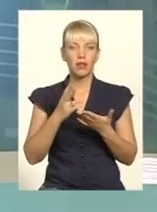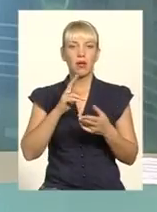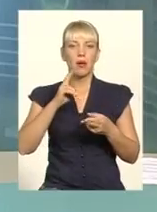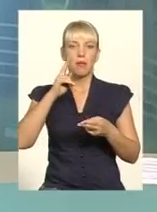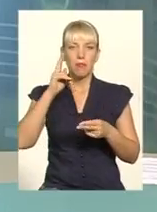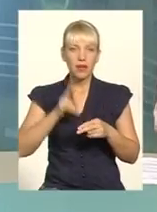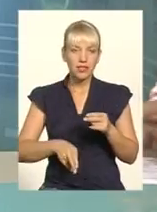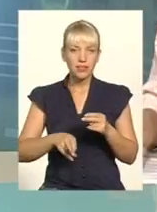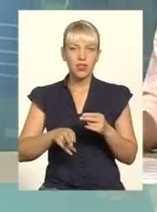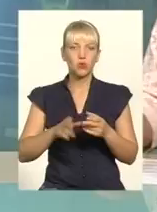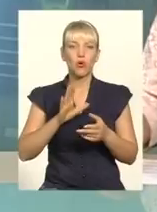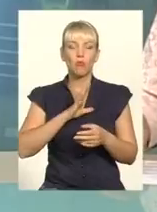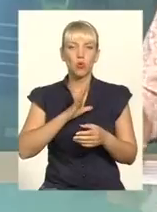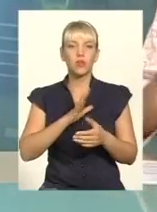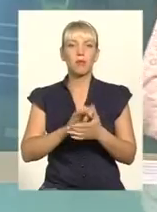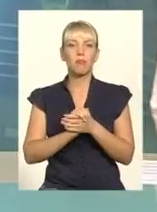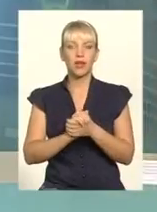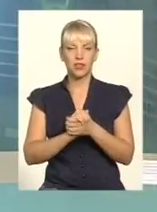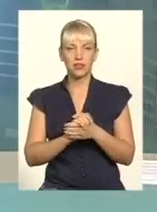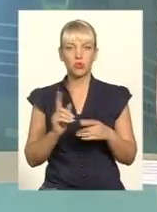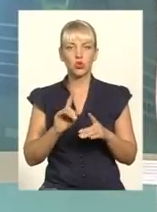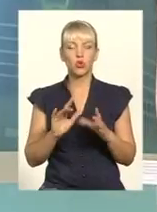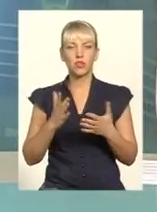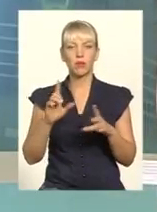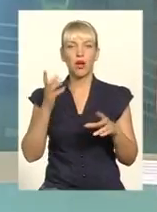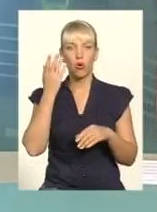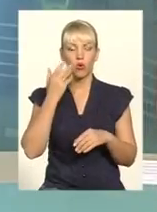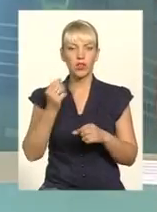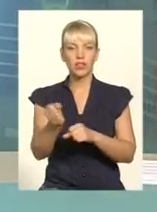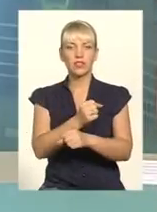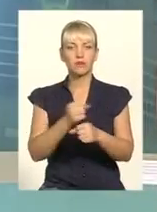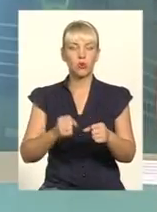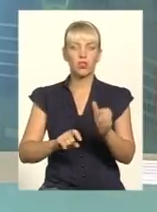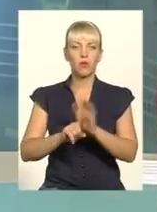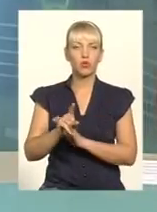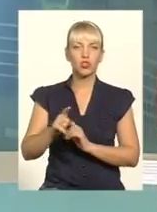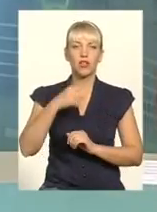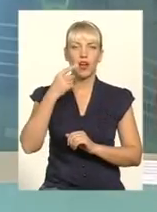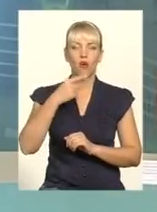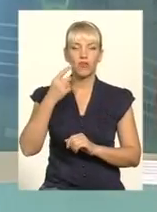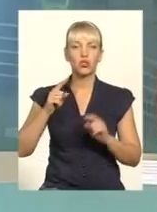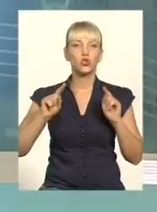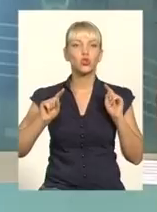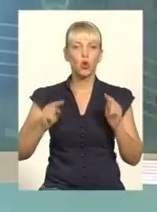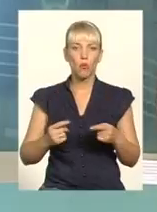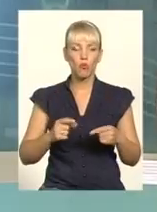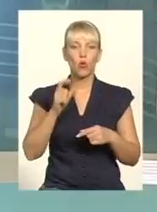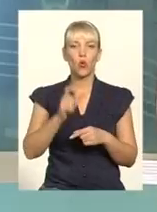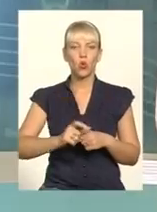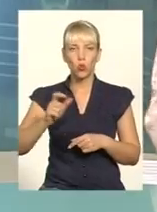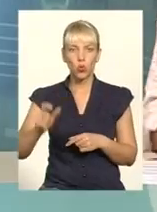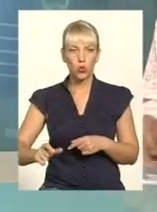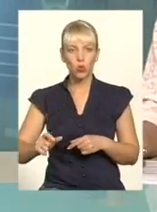відбувається. Що трапляється, коли зброя починає говорити і чому люди свідомо